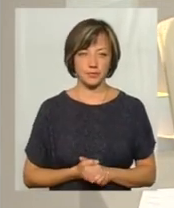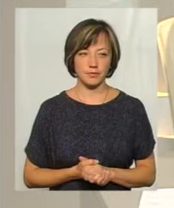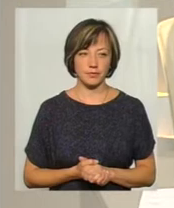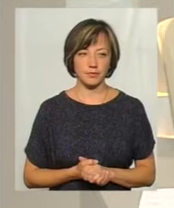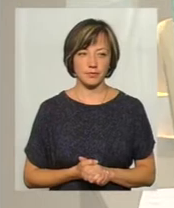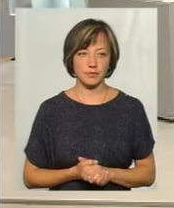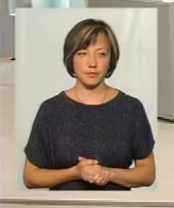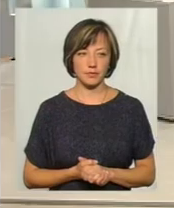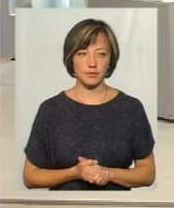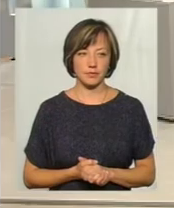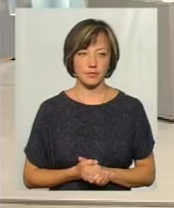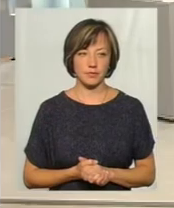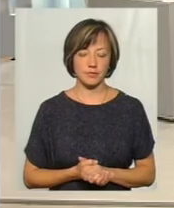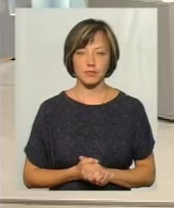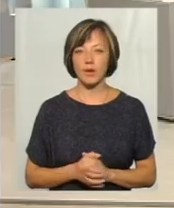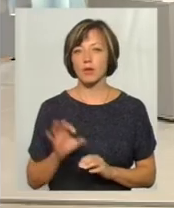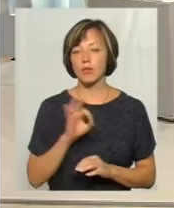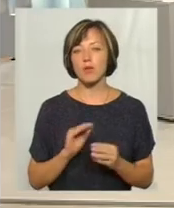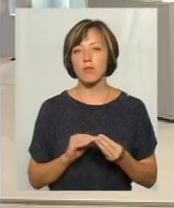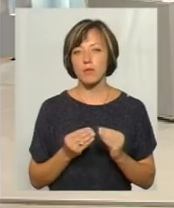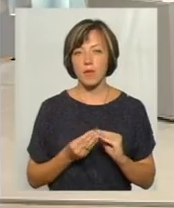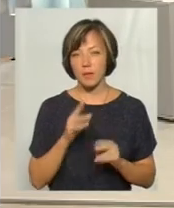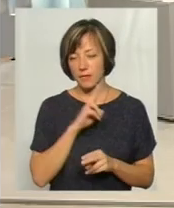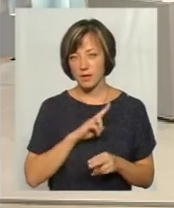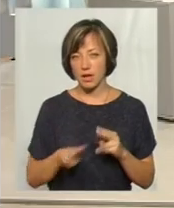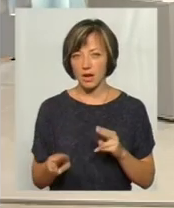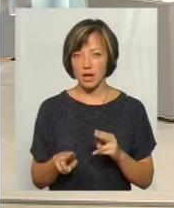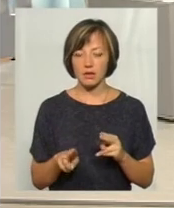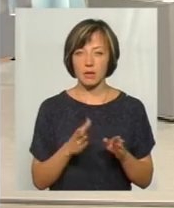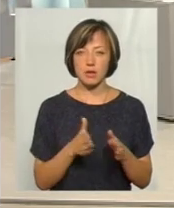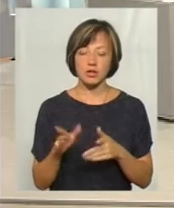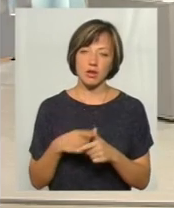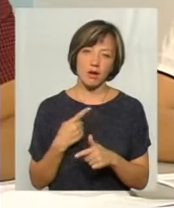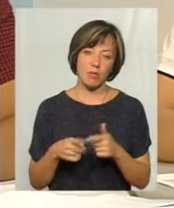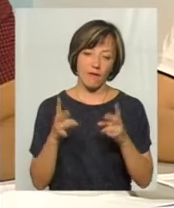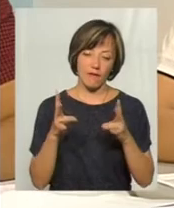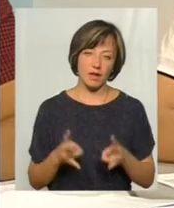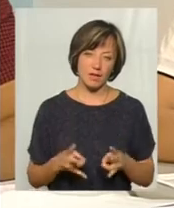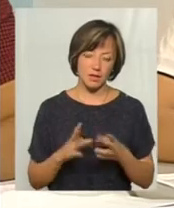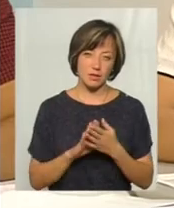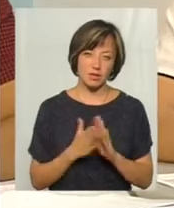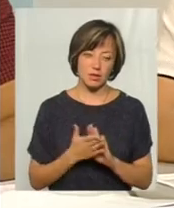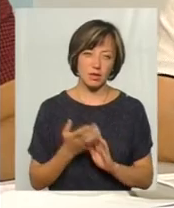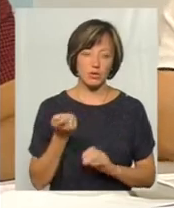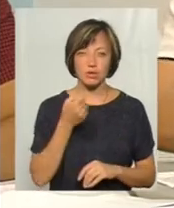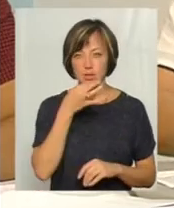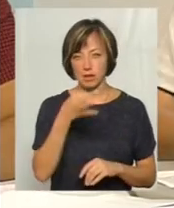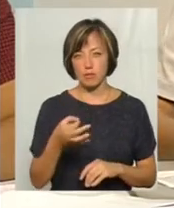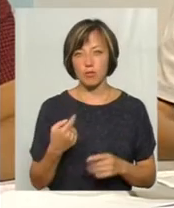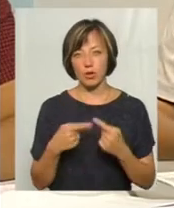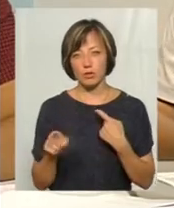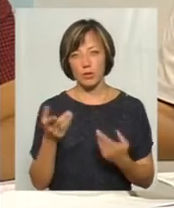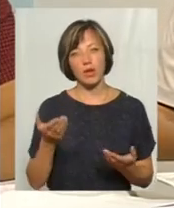Щодо тих проблем, втрат в мережі або ж аварійних ситуацій. Я вже сказав, що в нас трошки по-іншому.